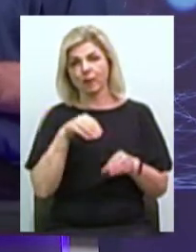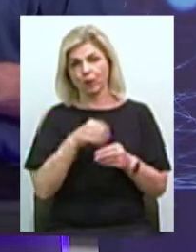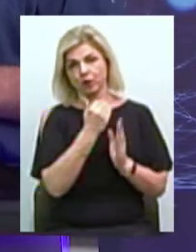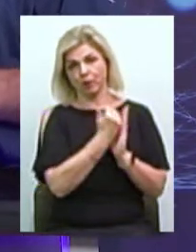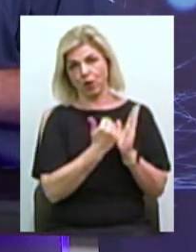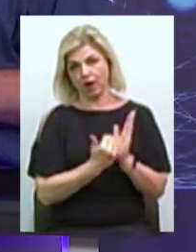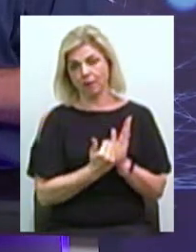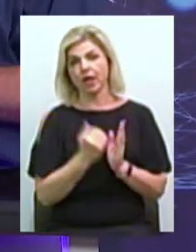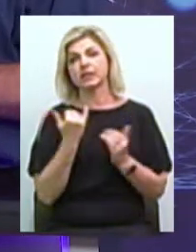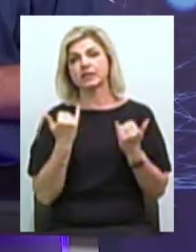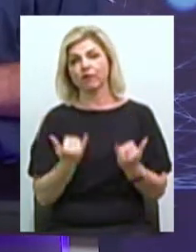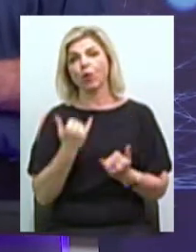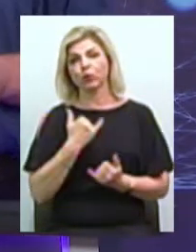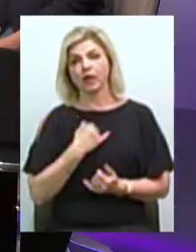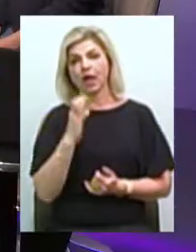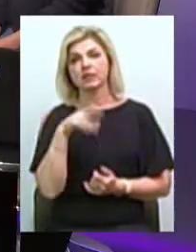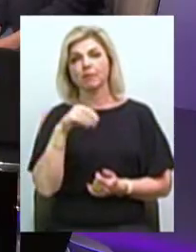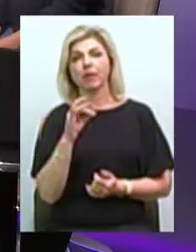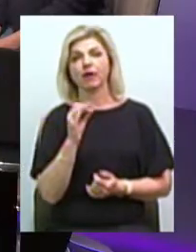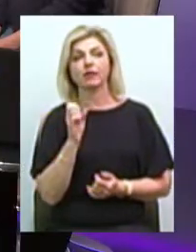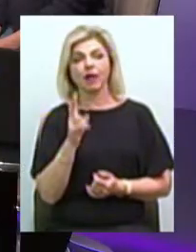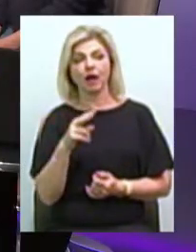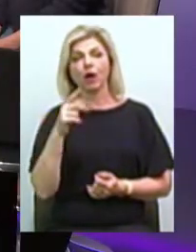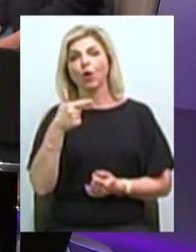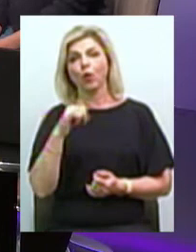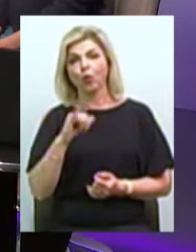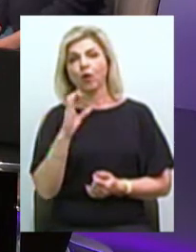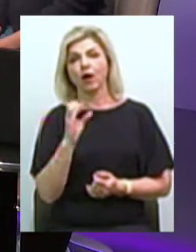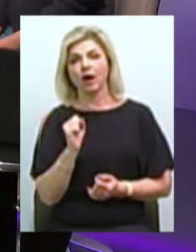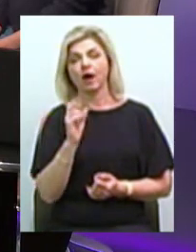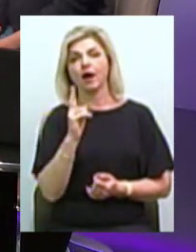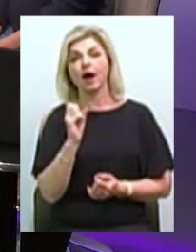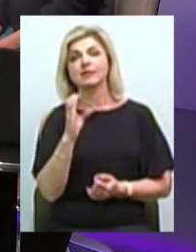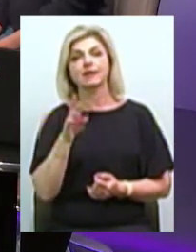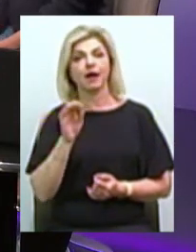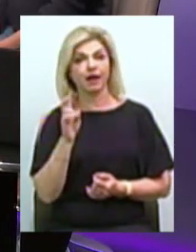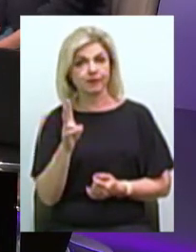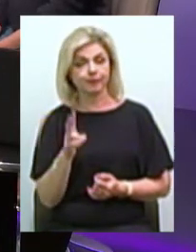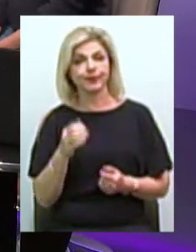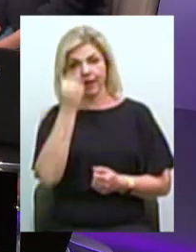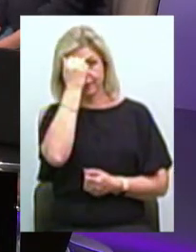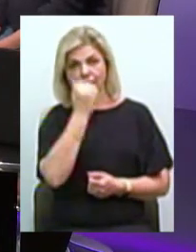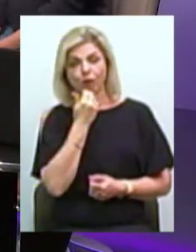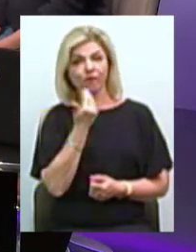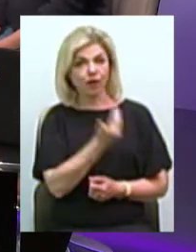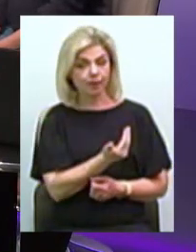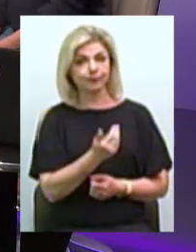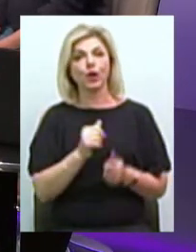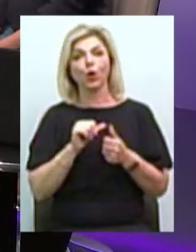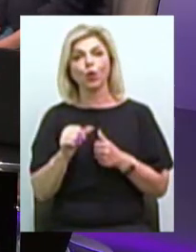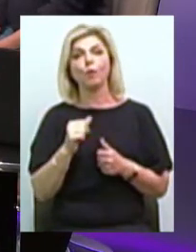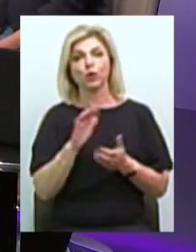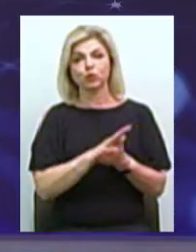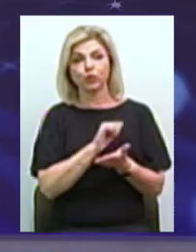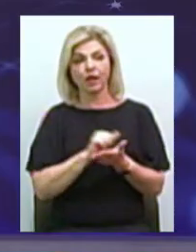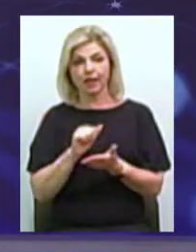студії у нас Спартак Гукасян Дякую, що прийшли до нас Дякую вам Крім мене, запитання вам буде ставити моя колега